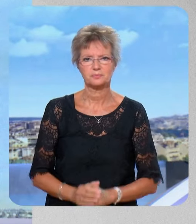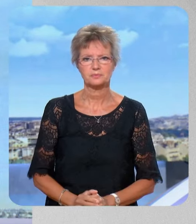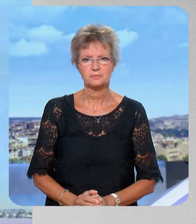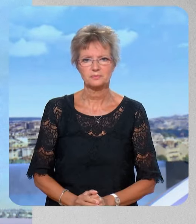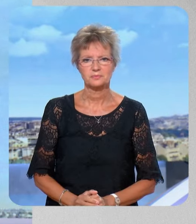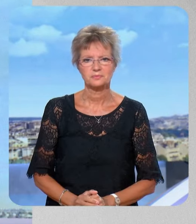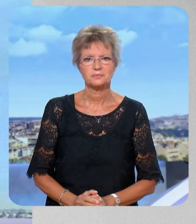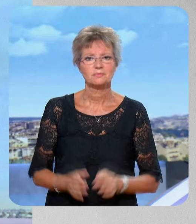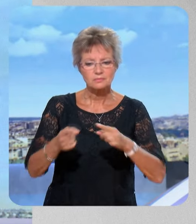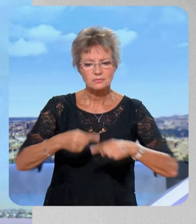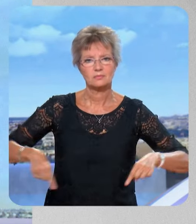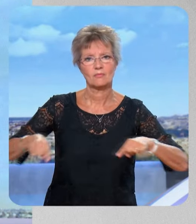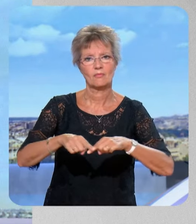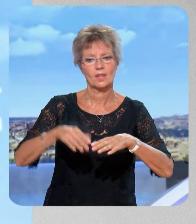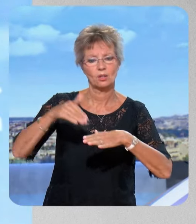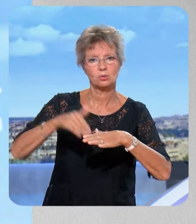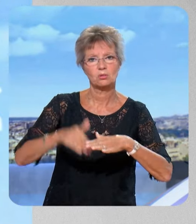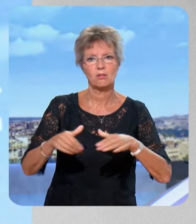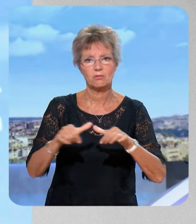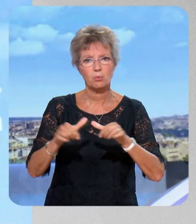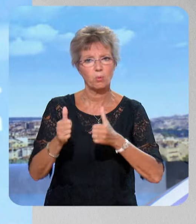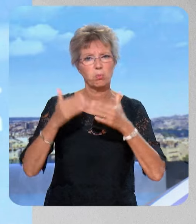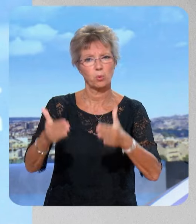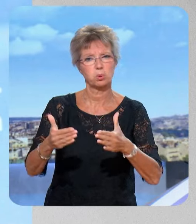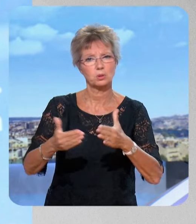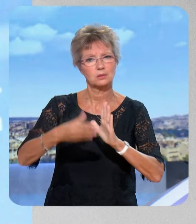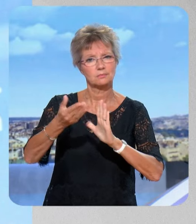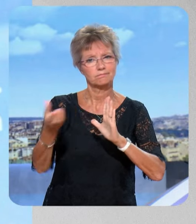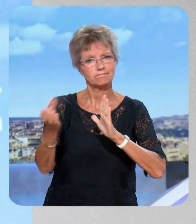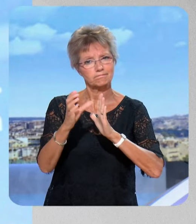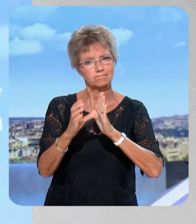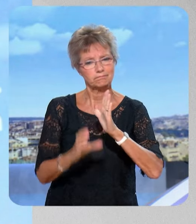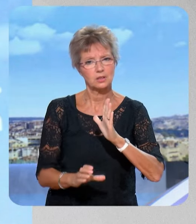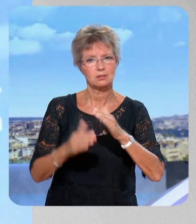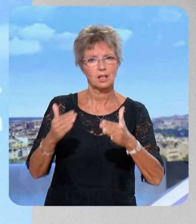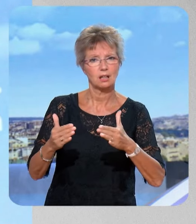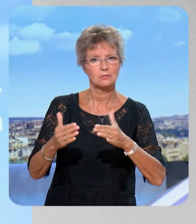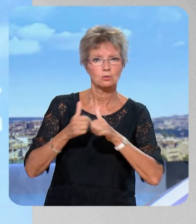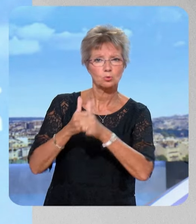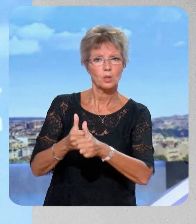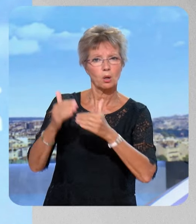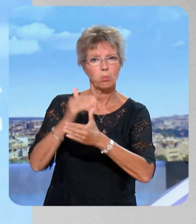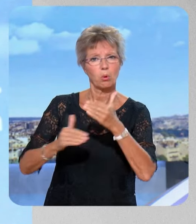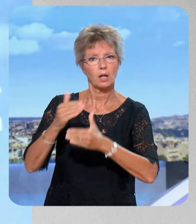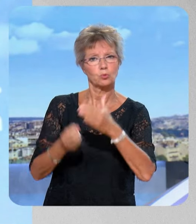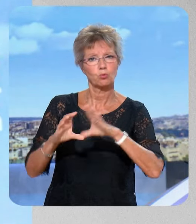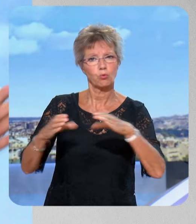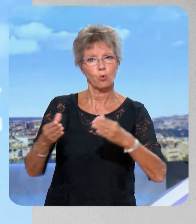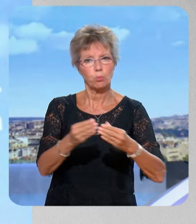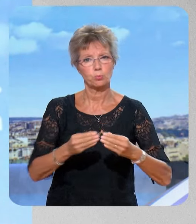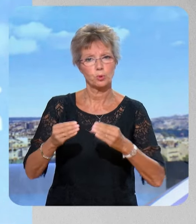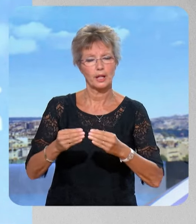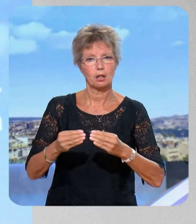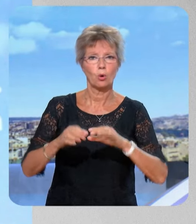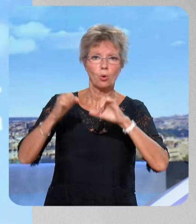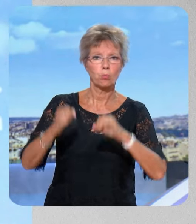parce que dans ma commission, nous allons proposer les amendements qui déclinent le programme de nouveau populaire et qui taxent effectivement le capital. On peut récupérer au moins, à